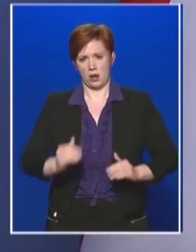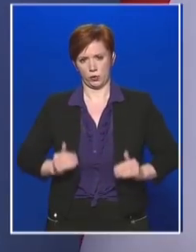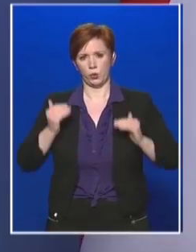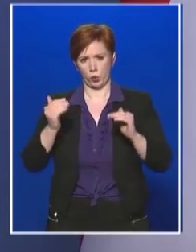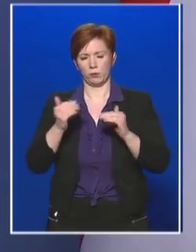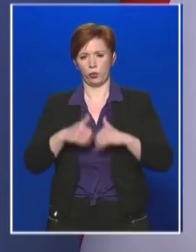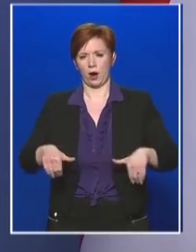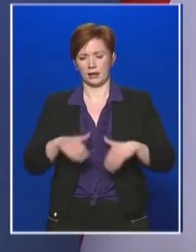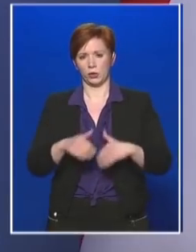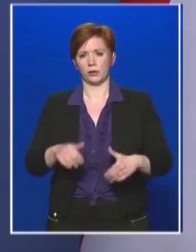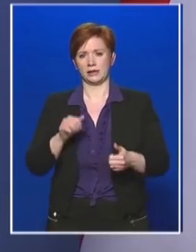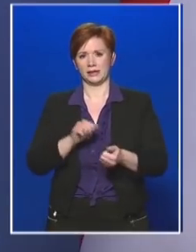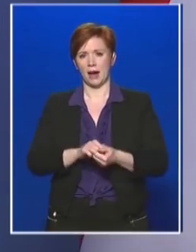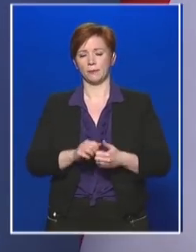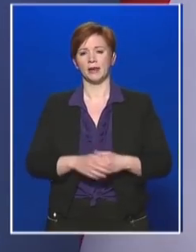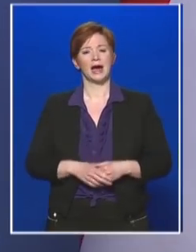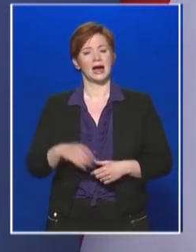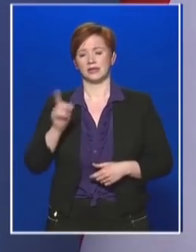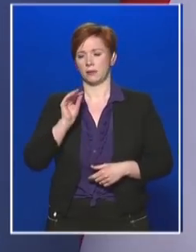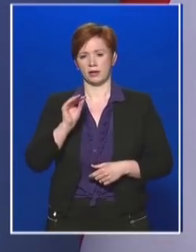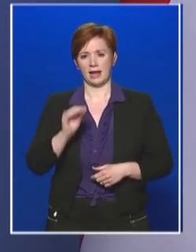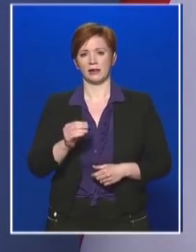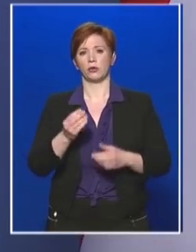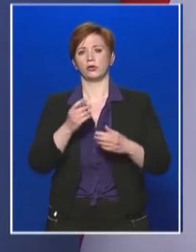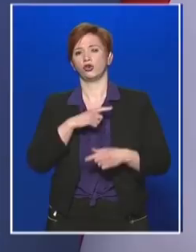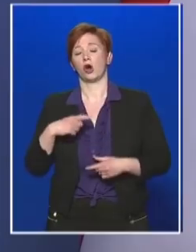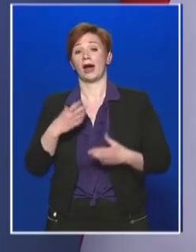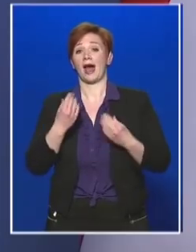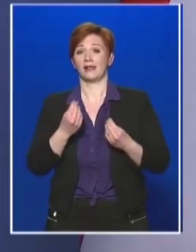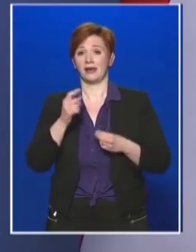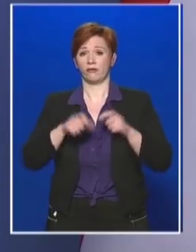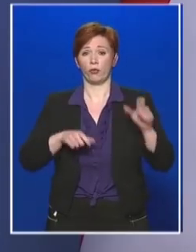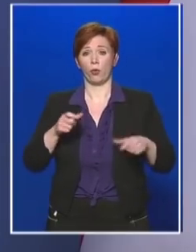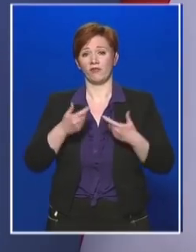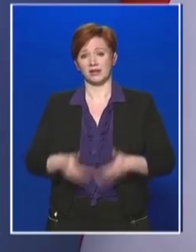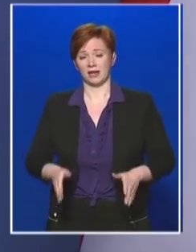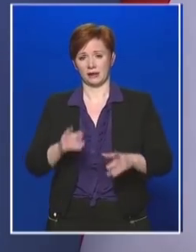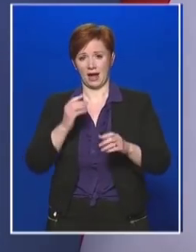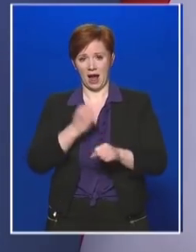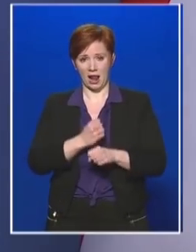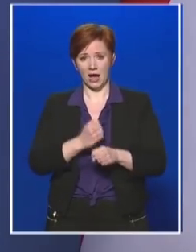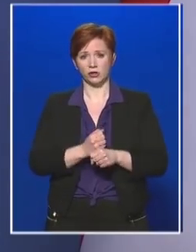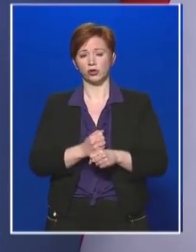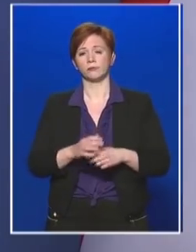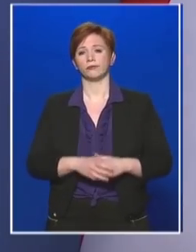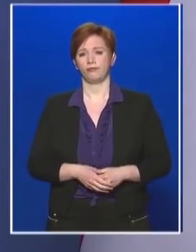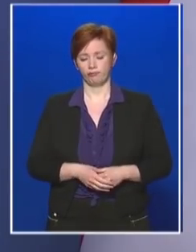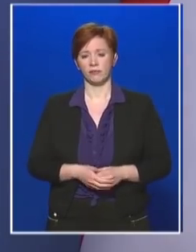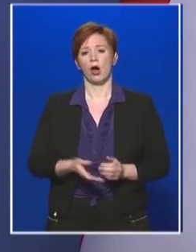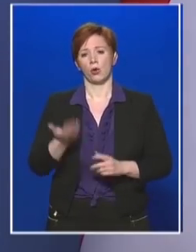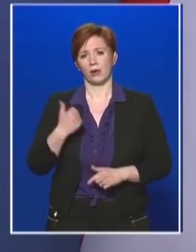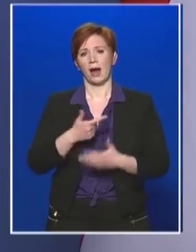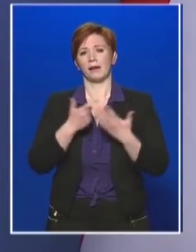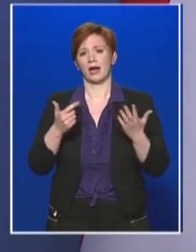ez azonban nem azt jelenti, hogy csak ennyien vesztették el az állásaikat, az állásukat. A korábbi 70 ezer szabad munkahely